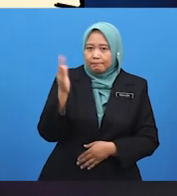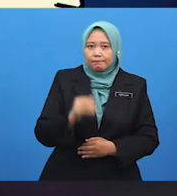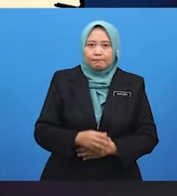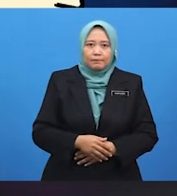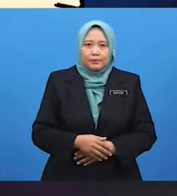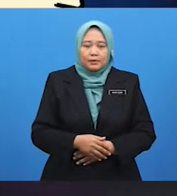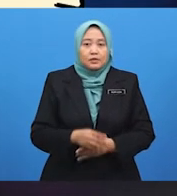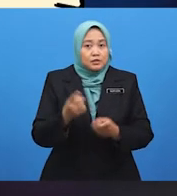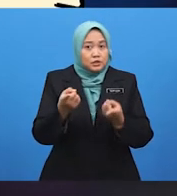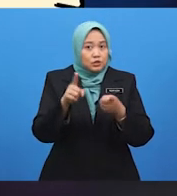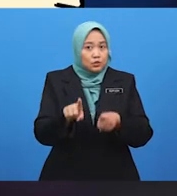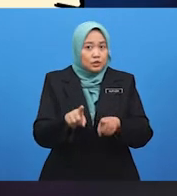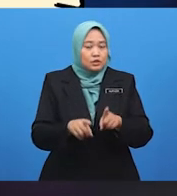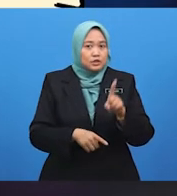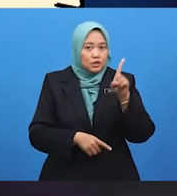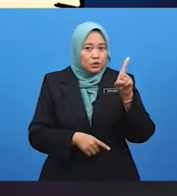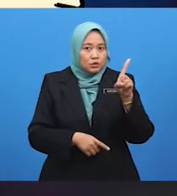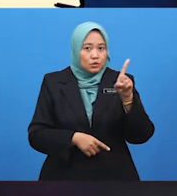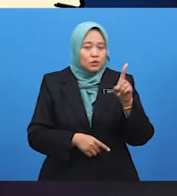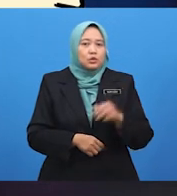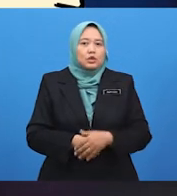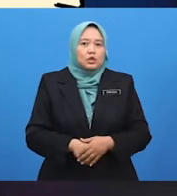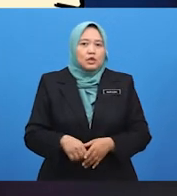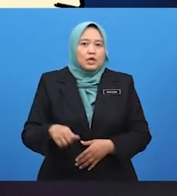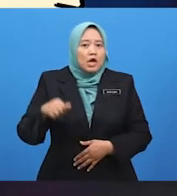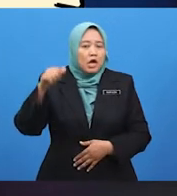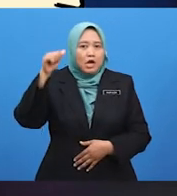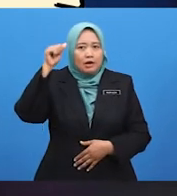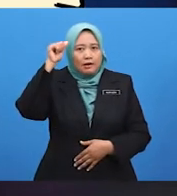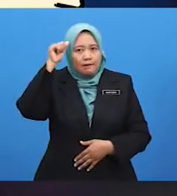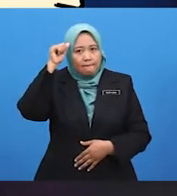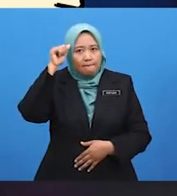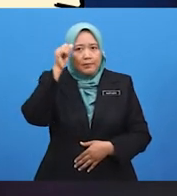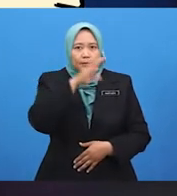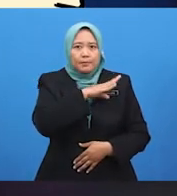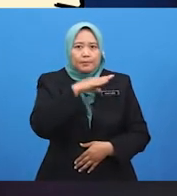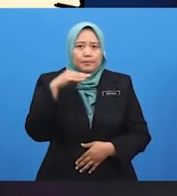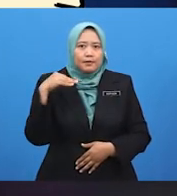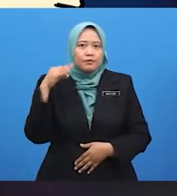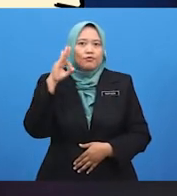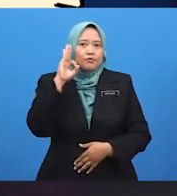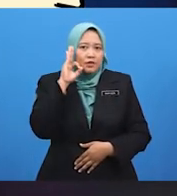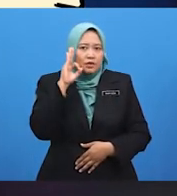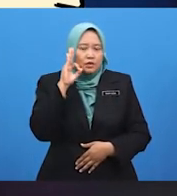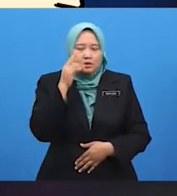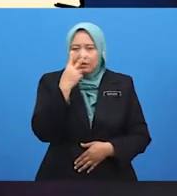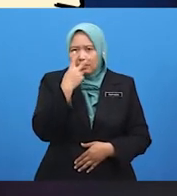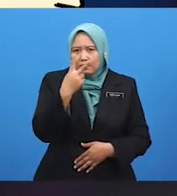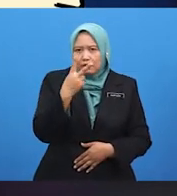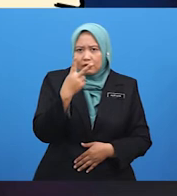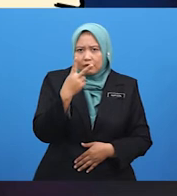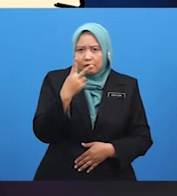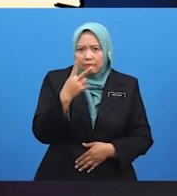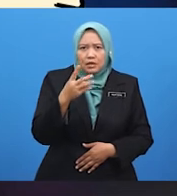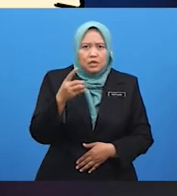Situasi satu. Azmil dan Peiling ternampak David sedang memukul seekor